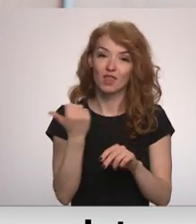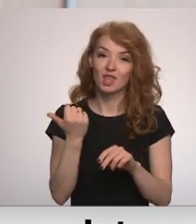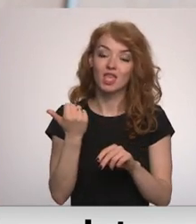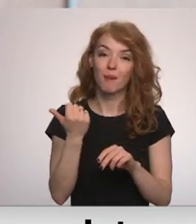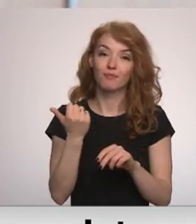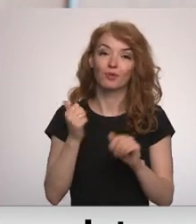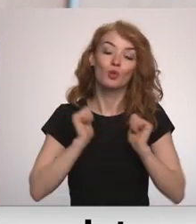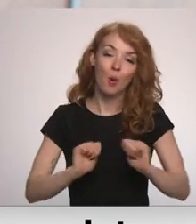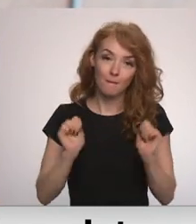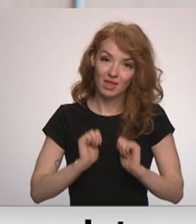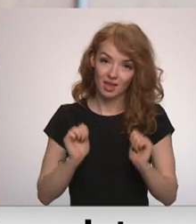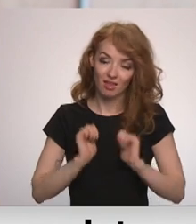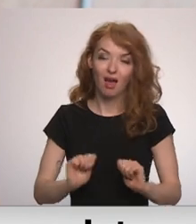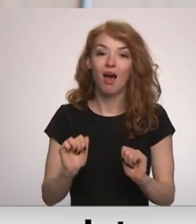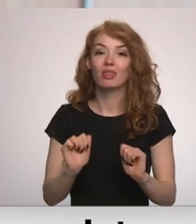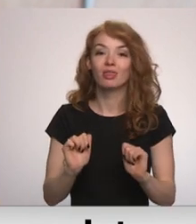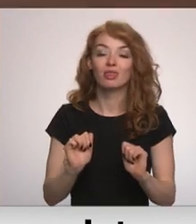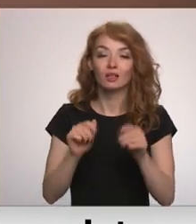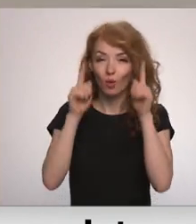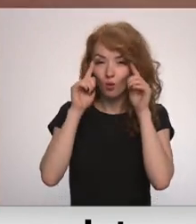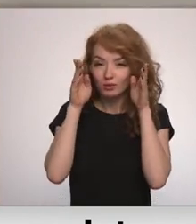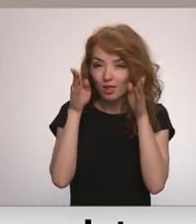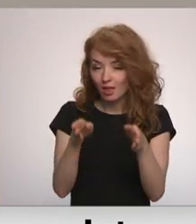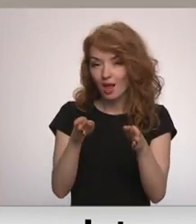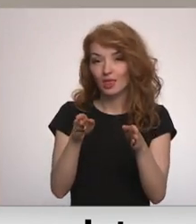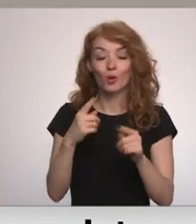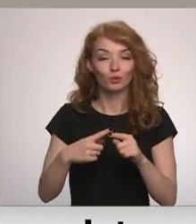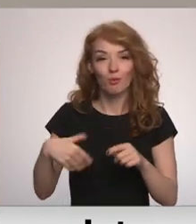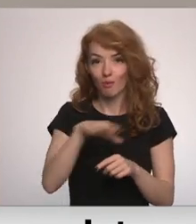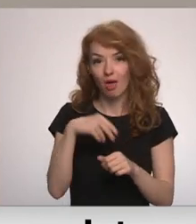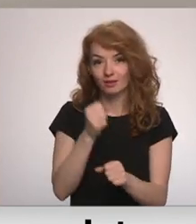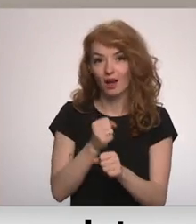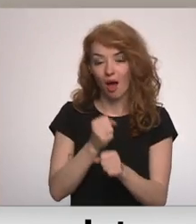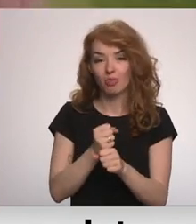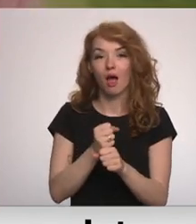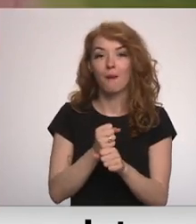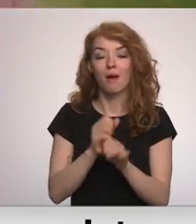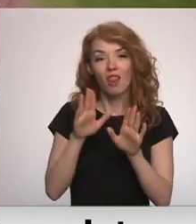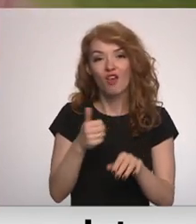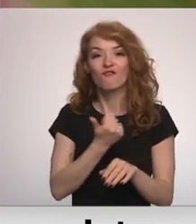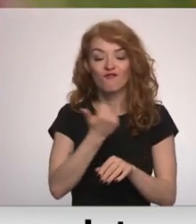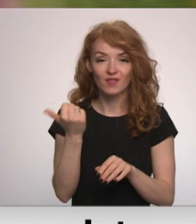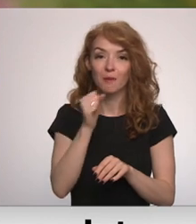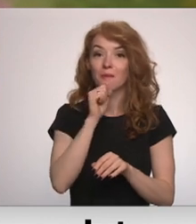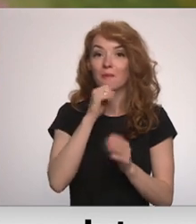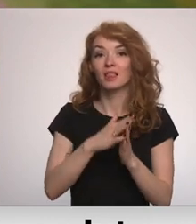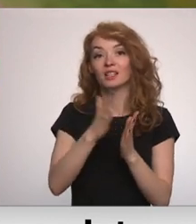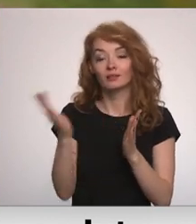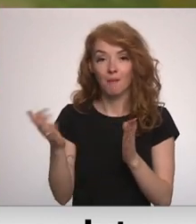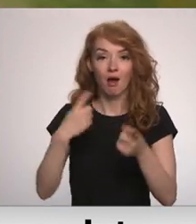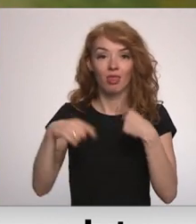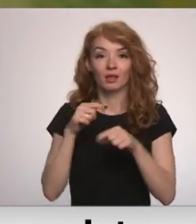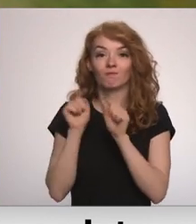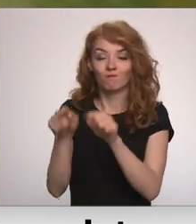nomierināties, sakoncentrēties. Mēs arī strādājam pie tā, lai viņi, pēc tam, kad atgrieztos